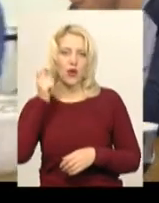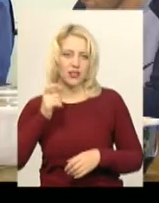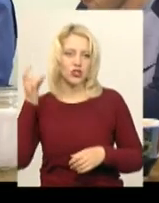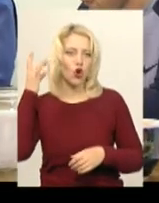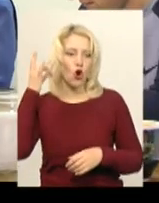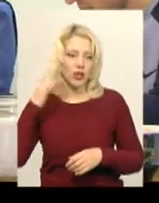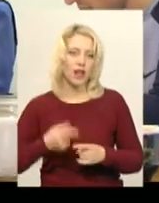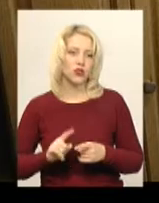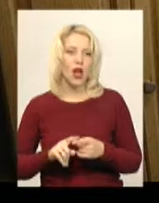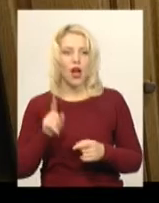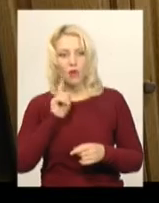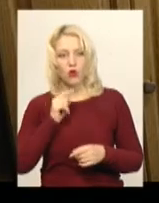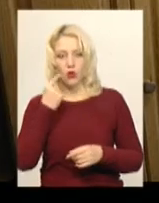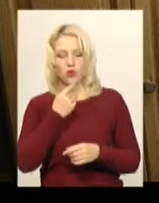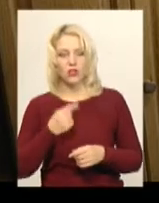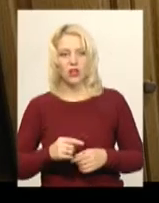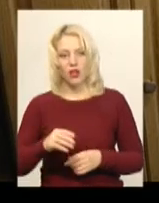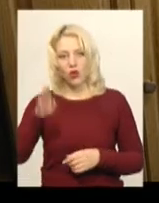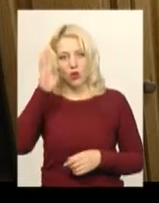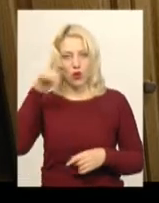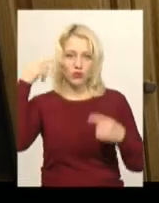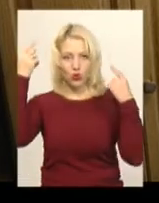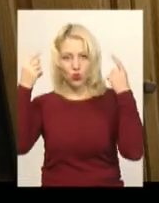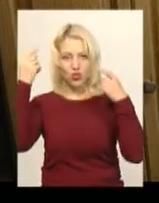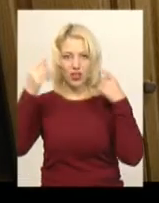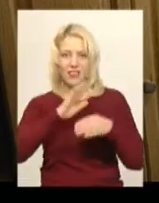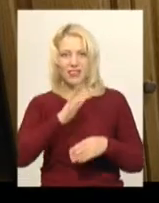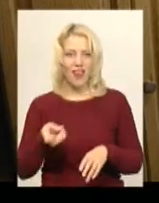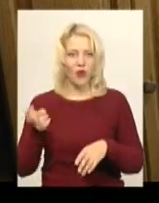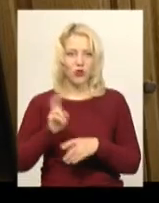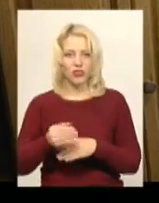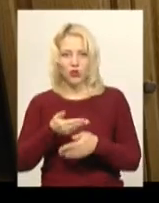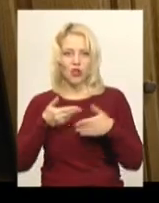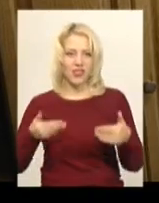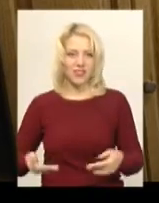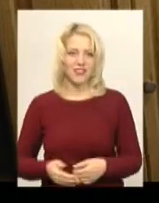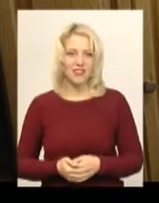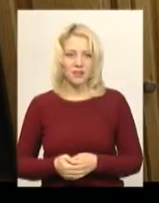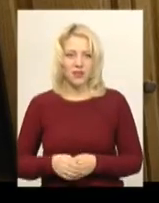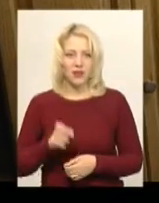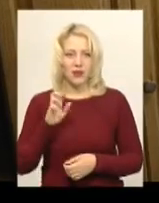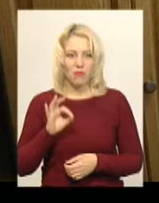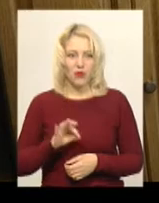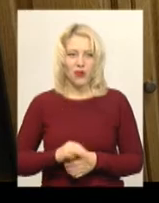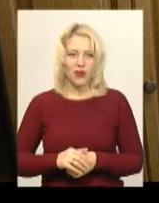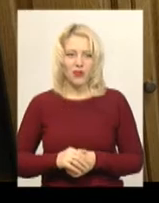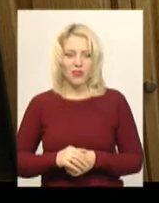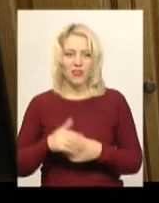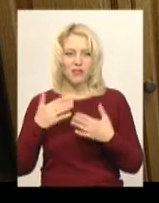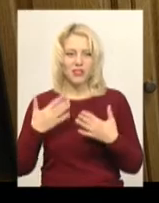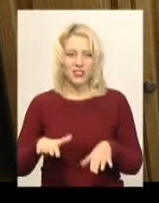знання української мови усно. Хлопці кучеряві не ходять до нас, бо вже поламали